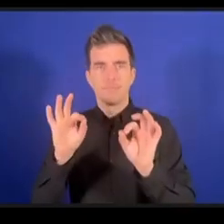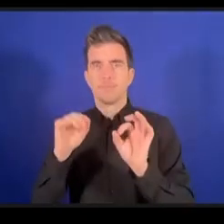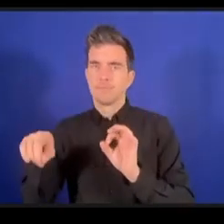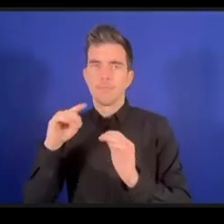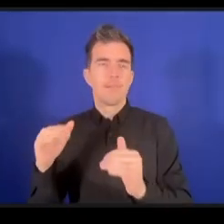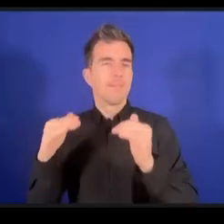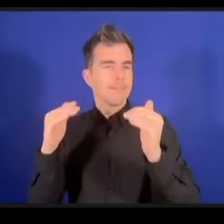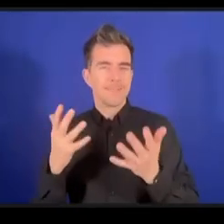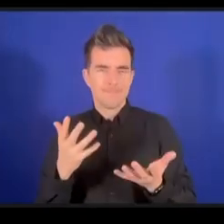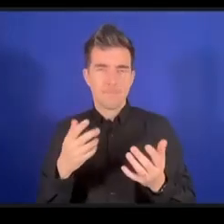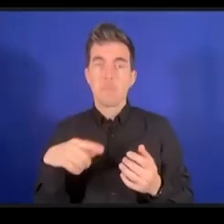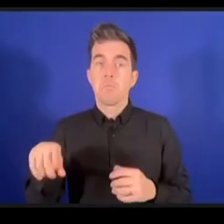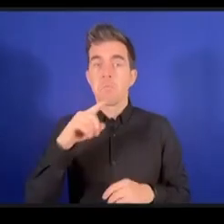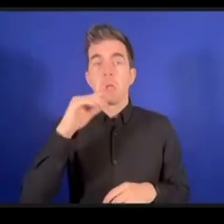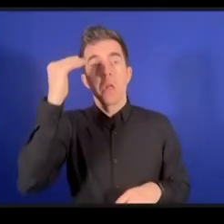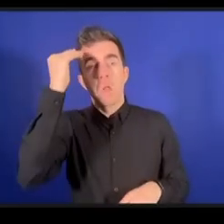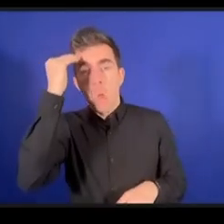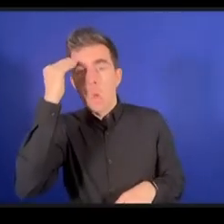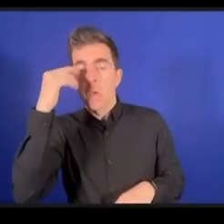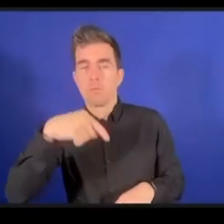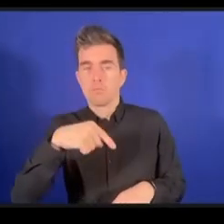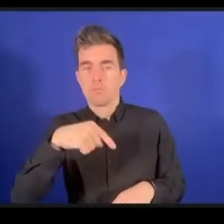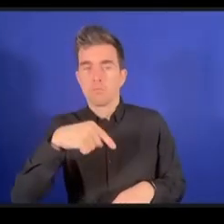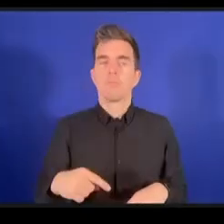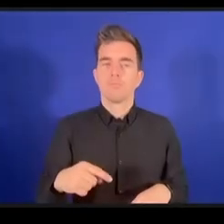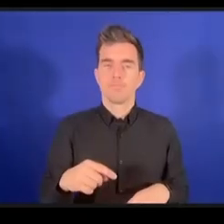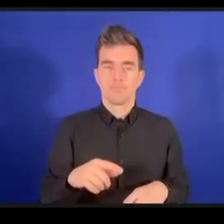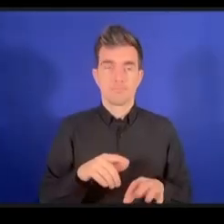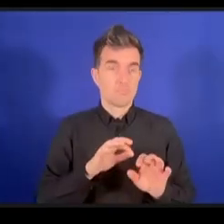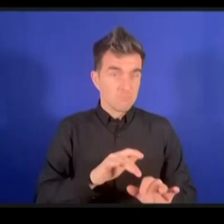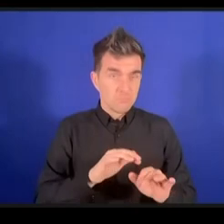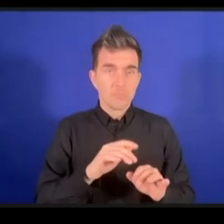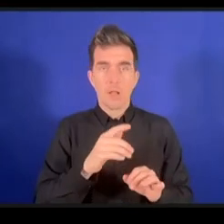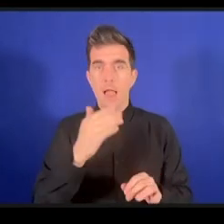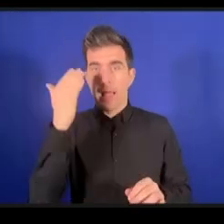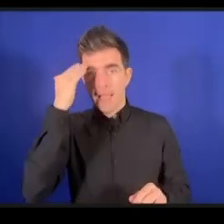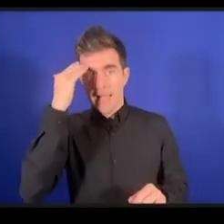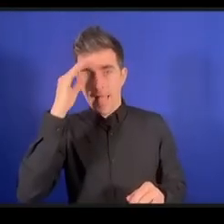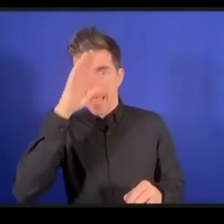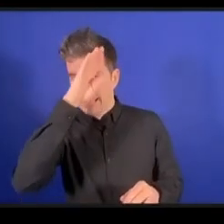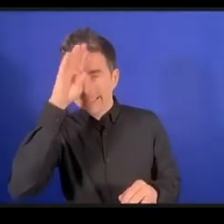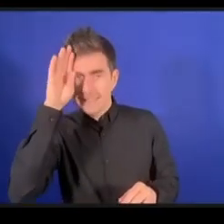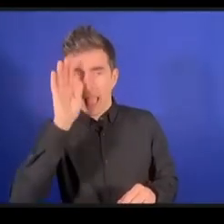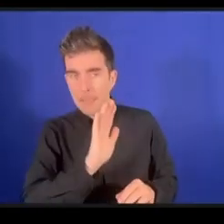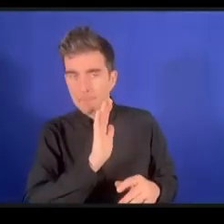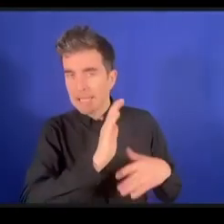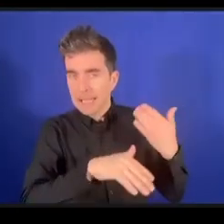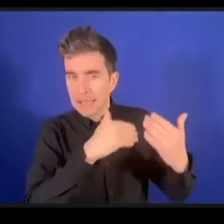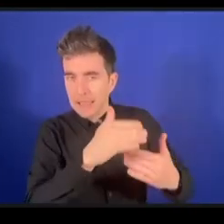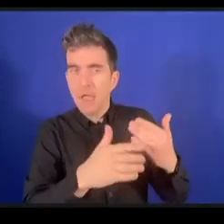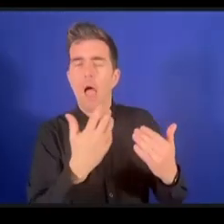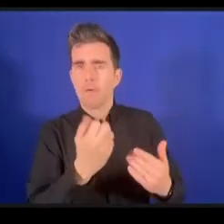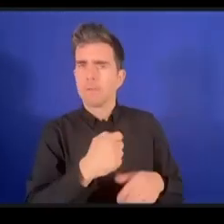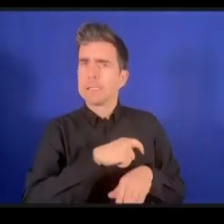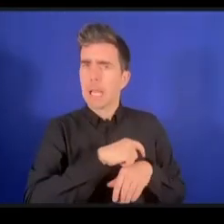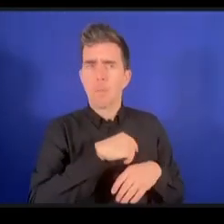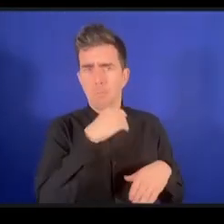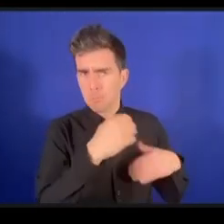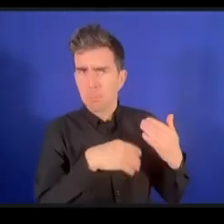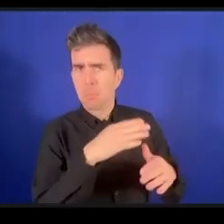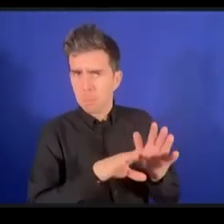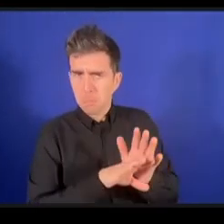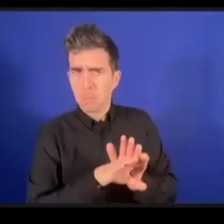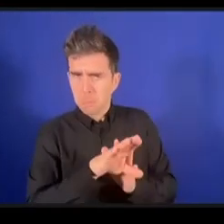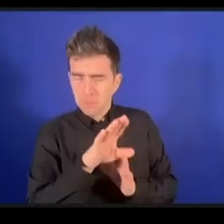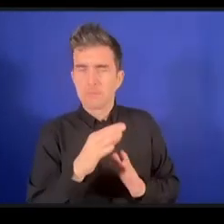هذه المعايير لا يعني بالضرورة أن هذه المعايير ستصبح فعالة وقد يعرف منكم